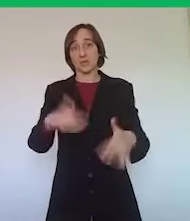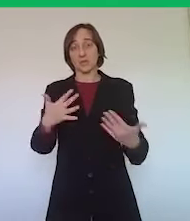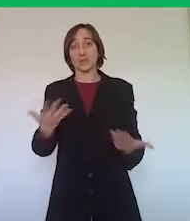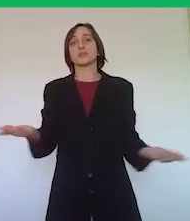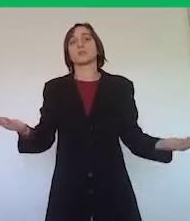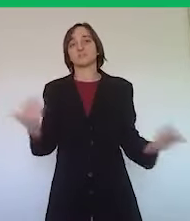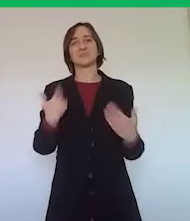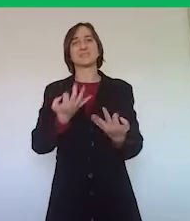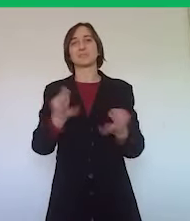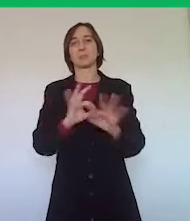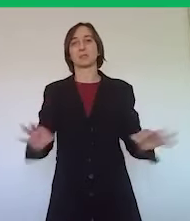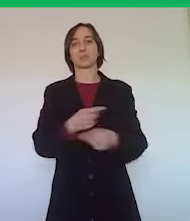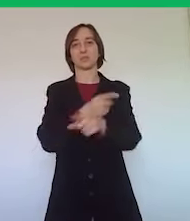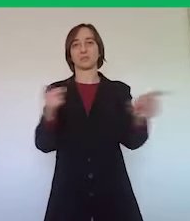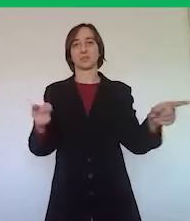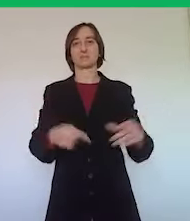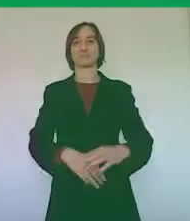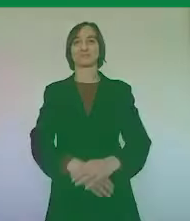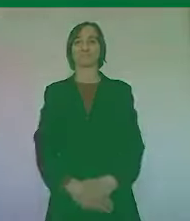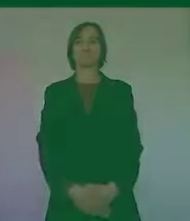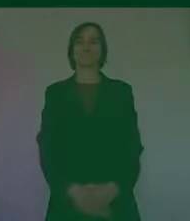naturalmente sono sempre disponibile per voi.